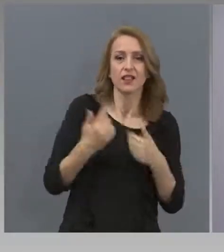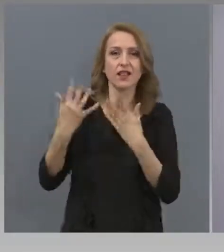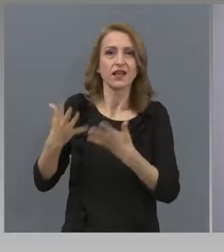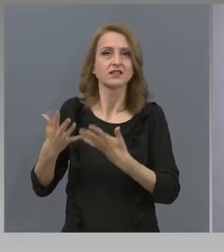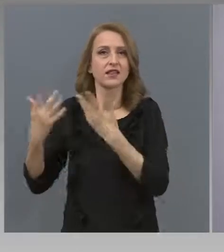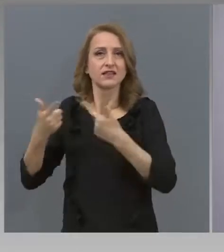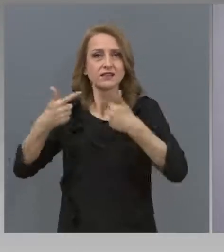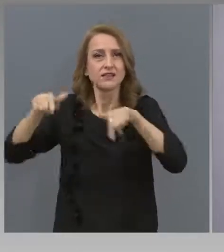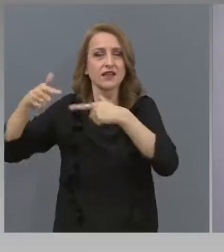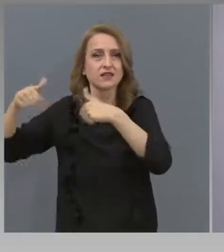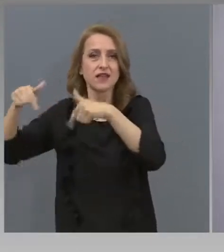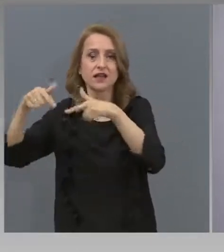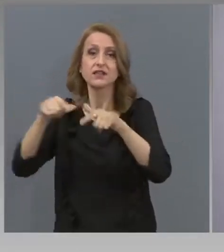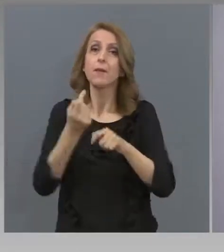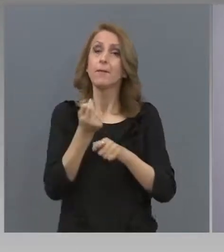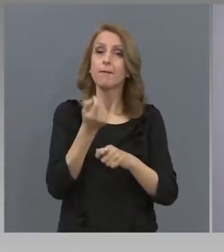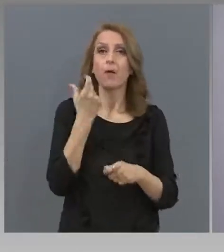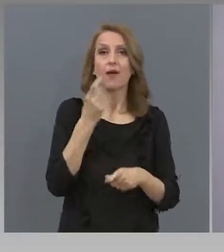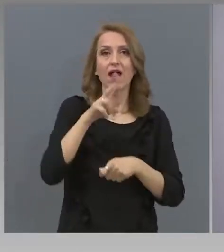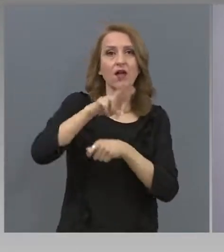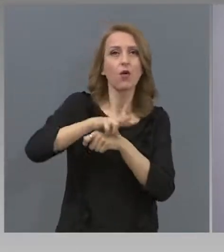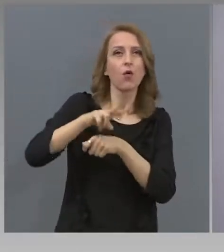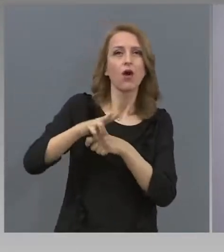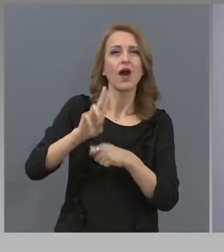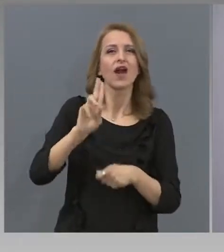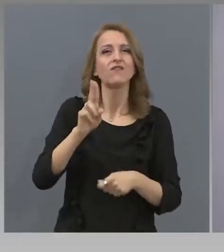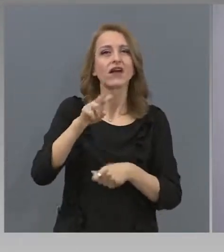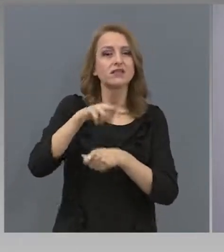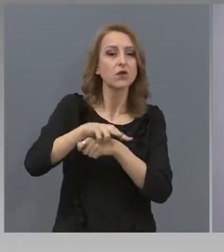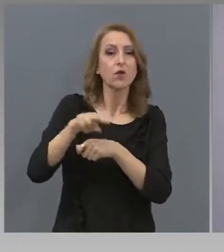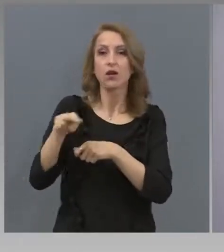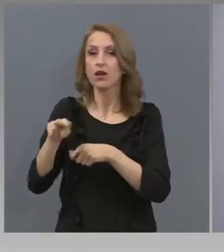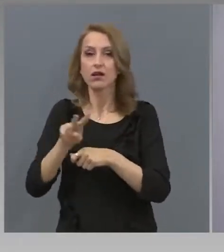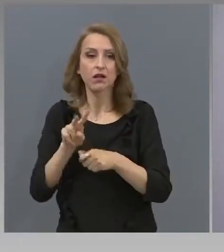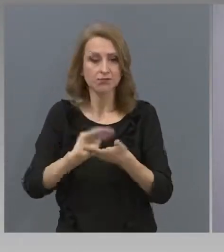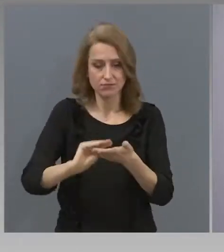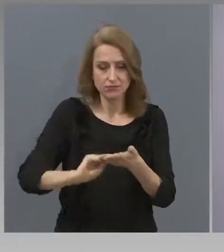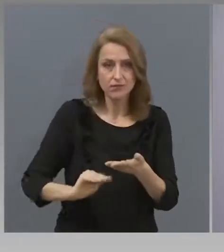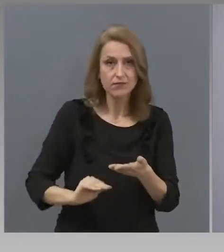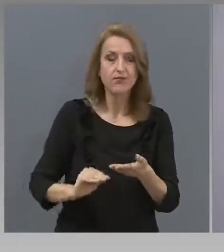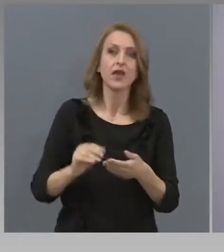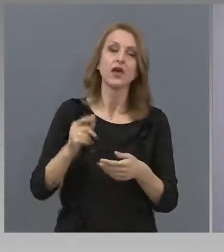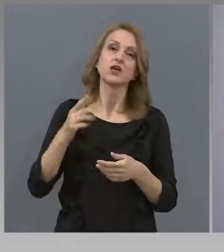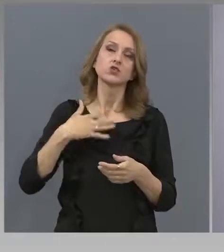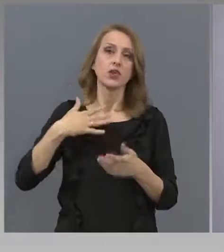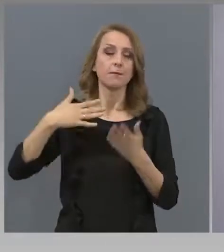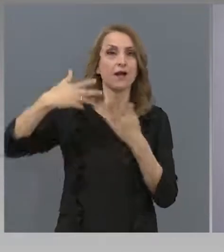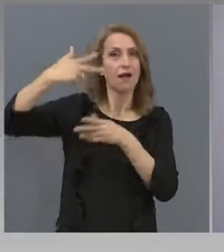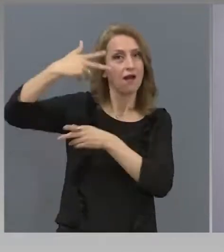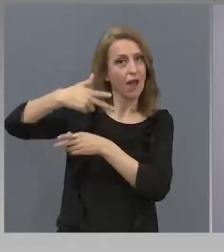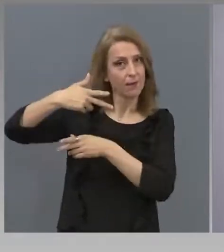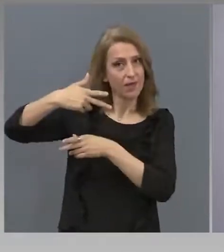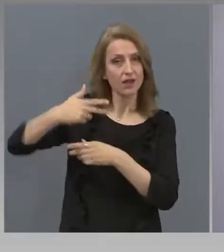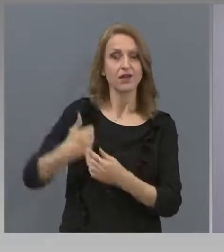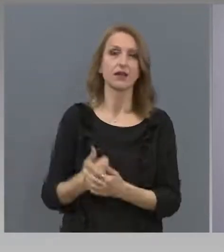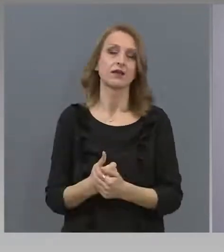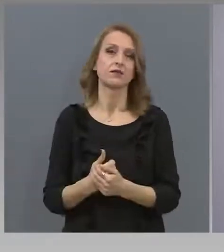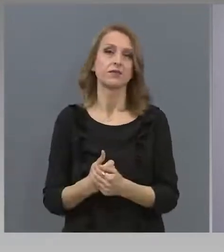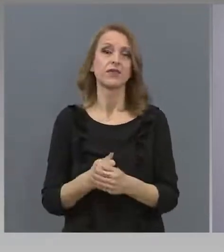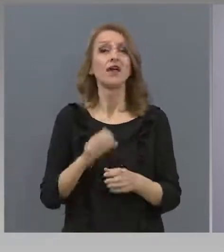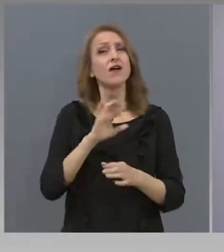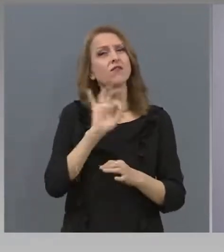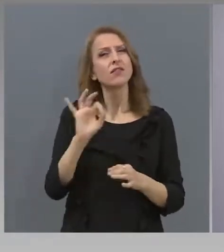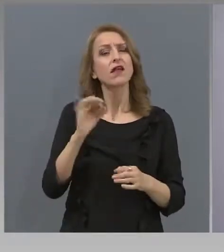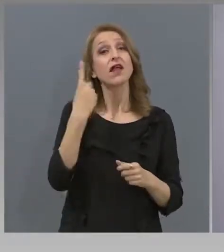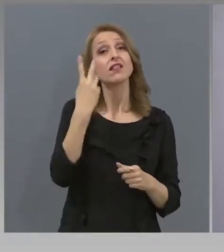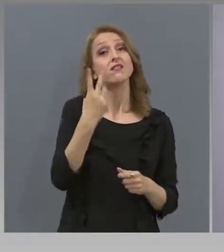Малко ще бъдат квесторите. По един квестор в зала, в която има камери. Обичайно ги правим с два